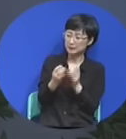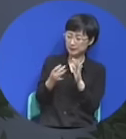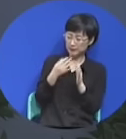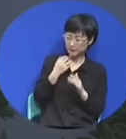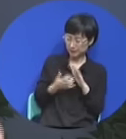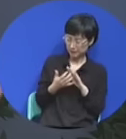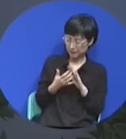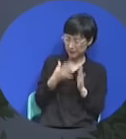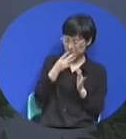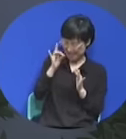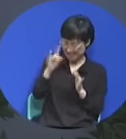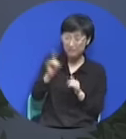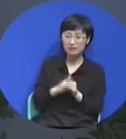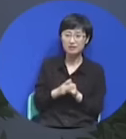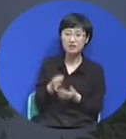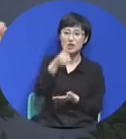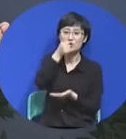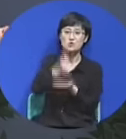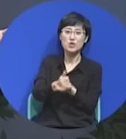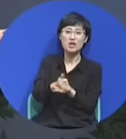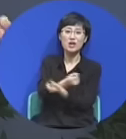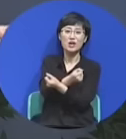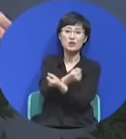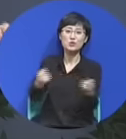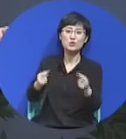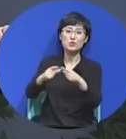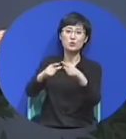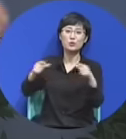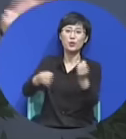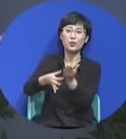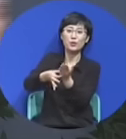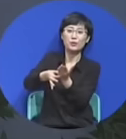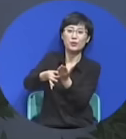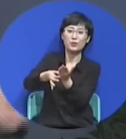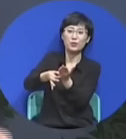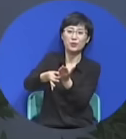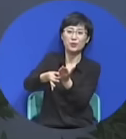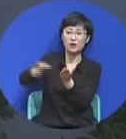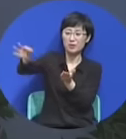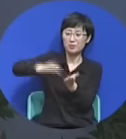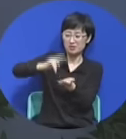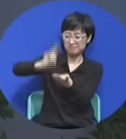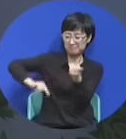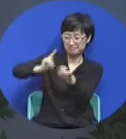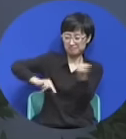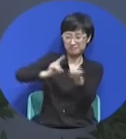말이 됩니까? 죄를 지었는데도 돈 내고 표수하면 없어진다 이거요. 그래서 속죄필을 팔은 거예요.